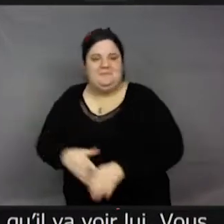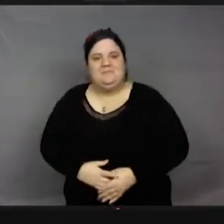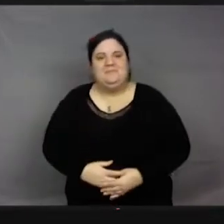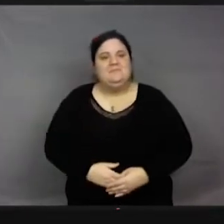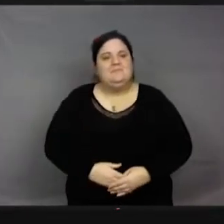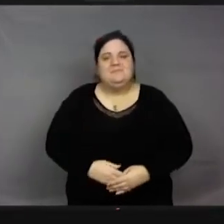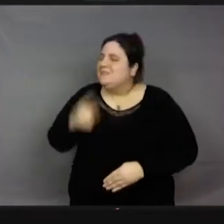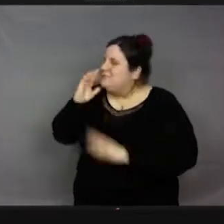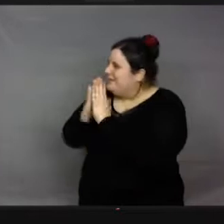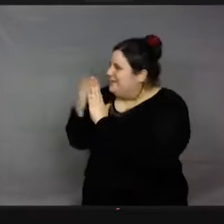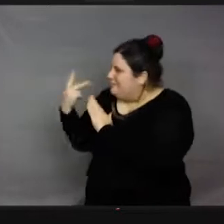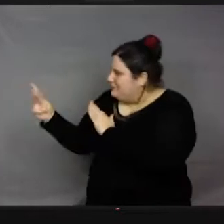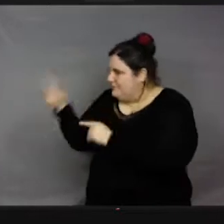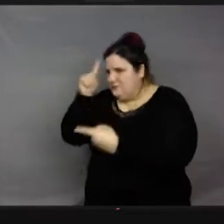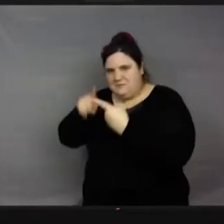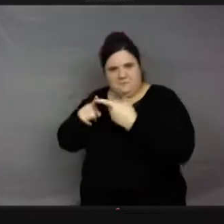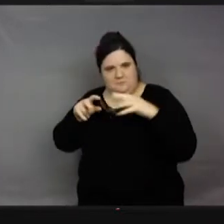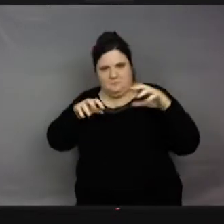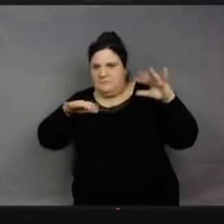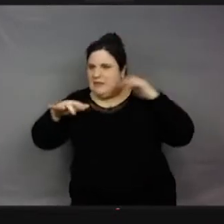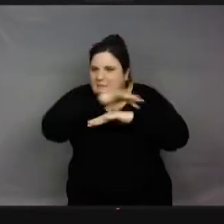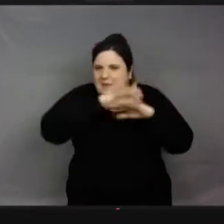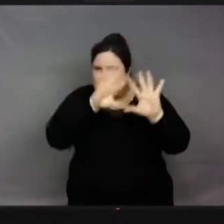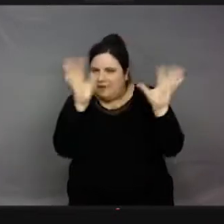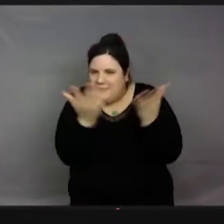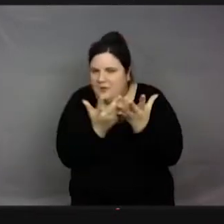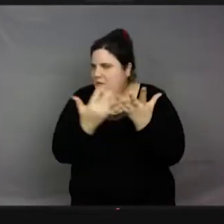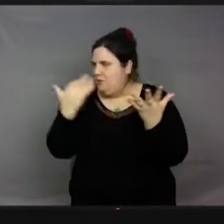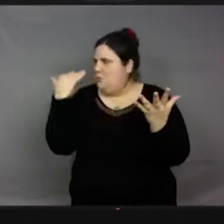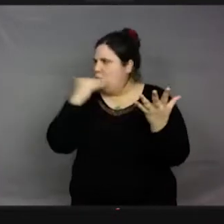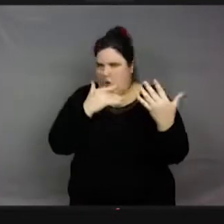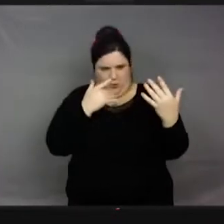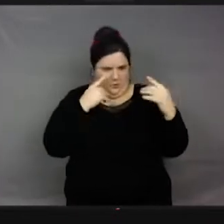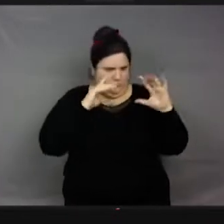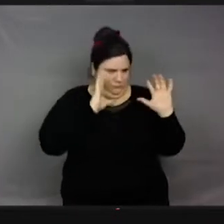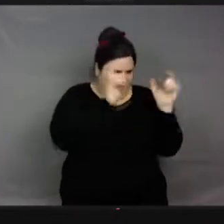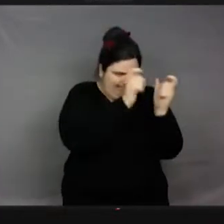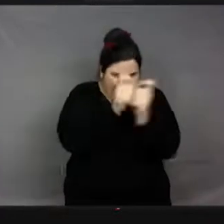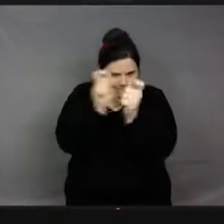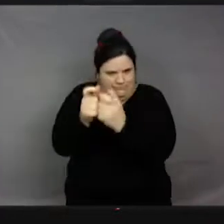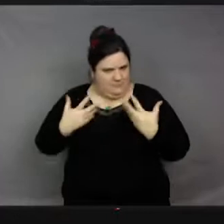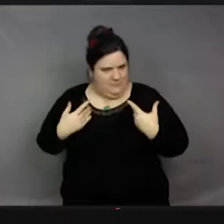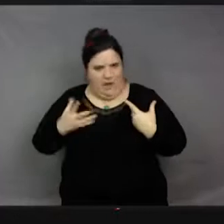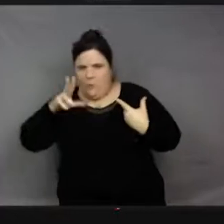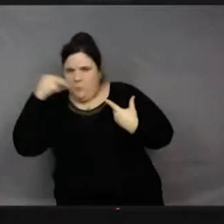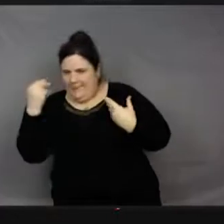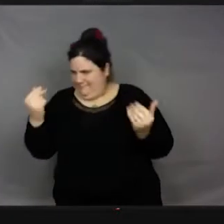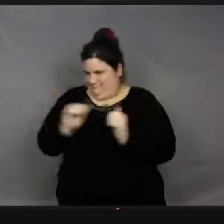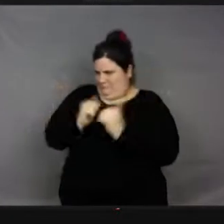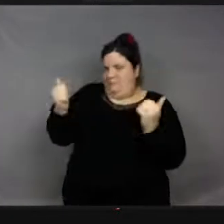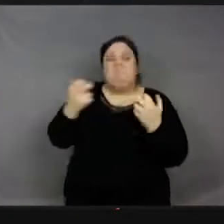des couleurs que nous et vous écrivez que pour les abeilles, le coquelicot, c'est noir. C'est noir. C'est complètement... Alors, je vais